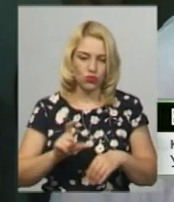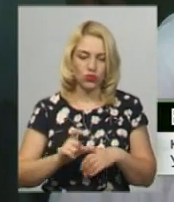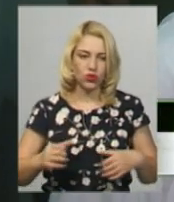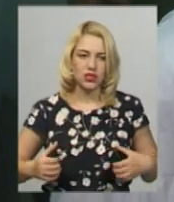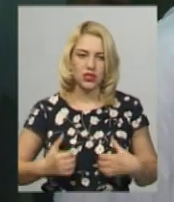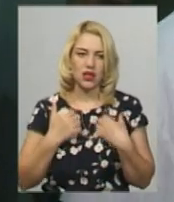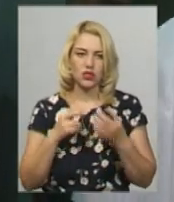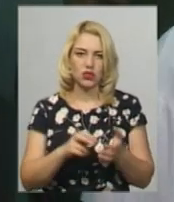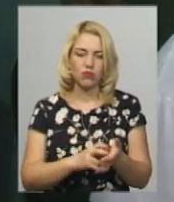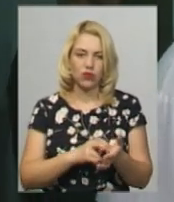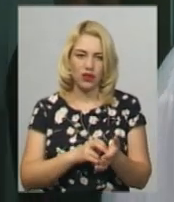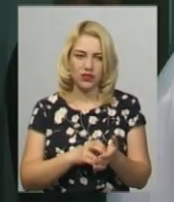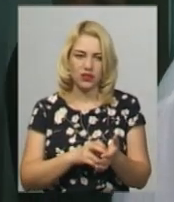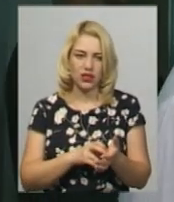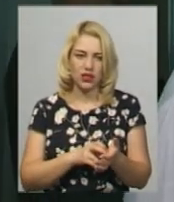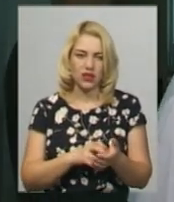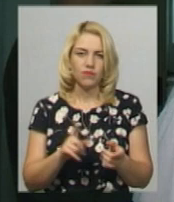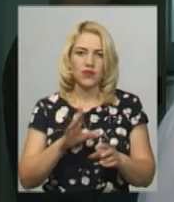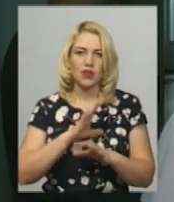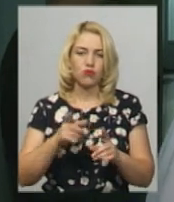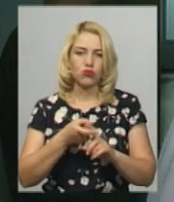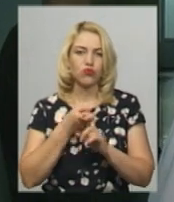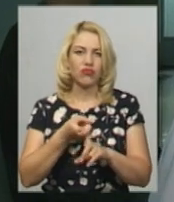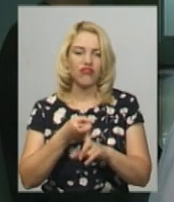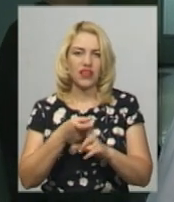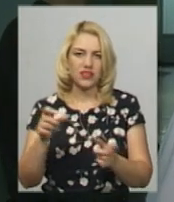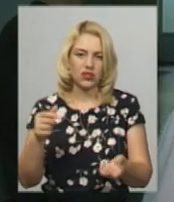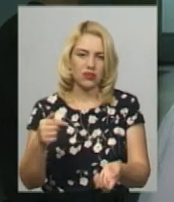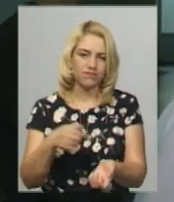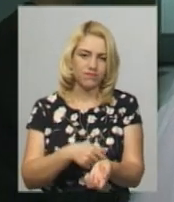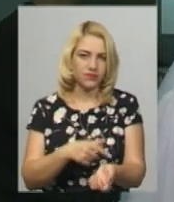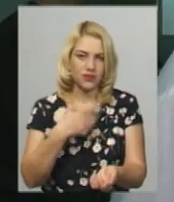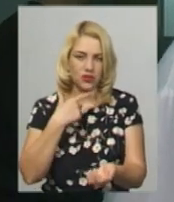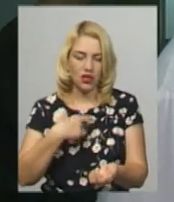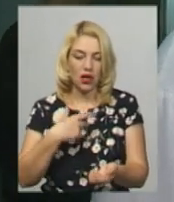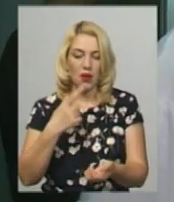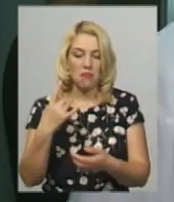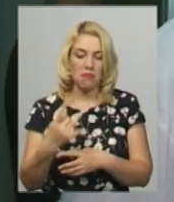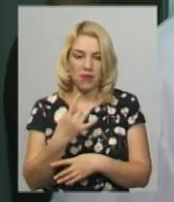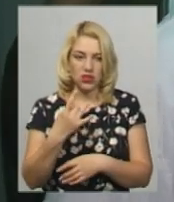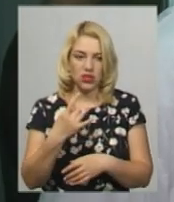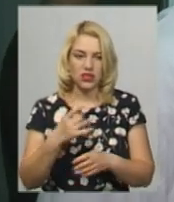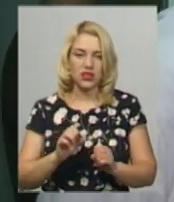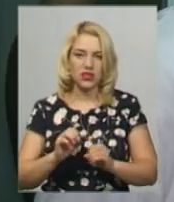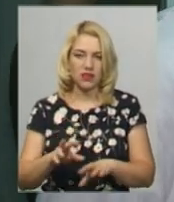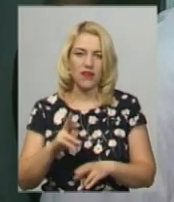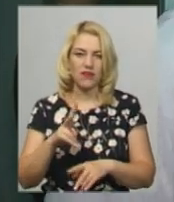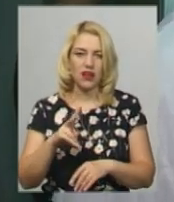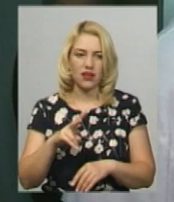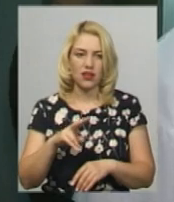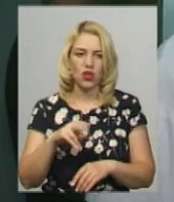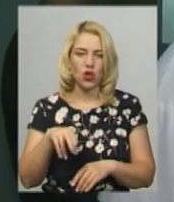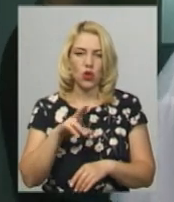бояся занести якусь інфекцію. А здавав перший раз кров не так, як на донорство, а